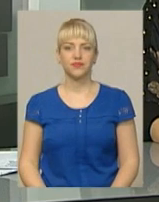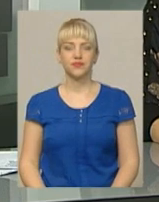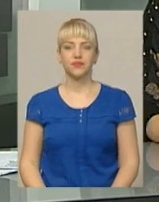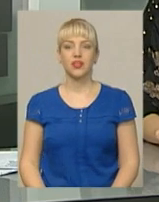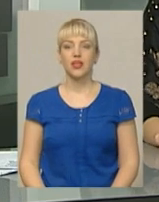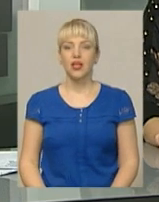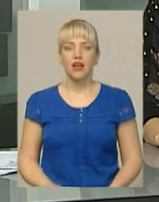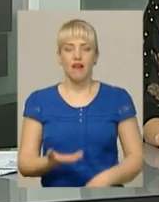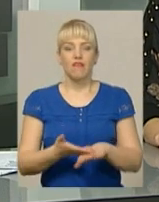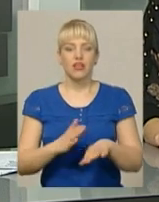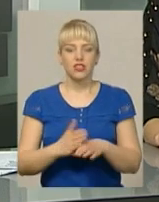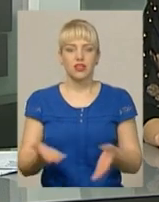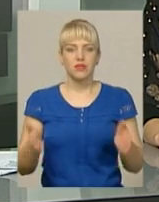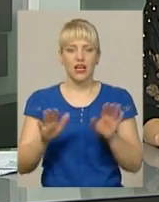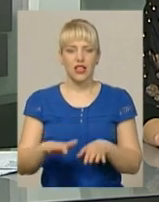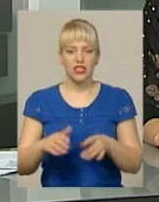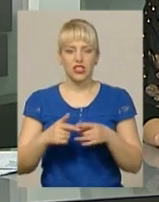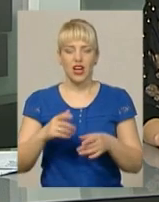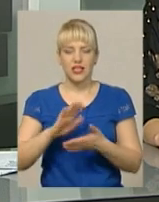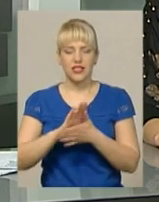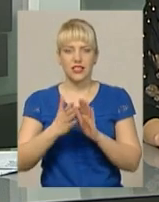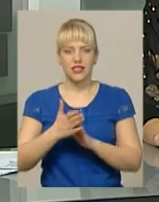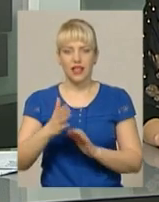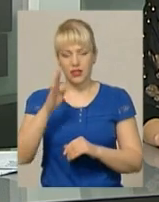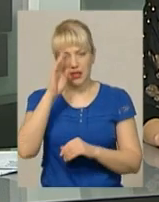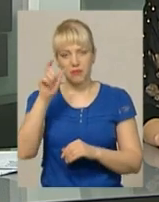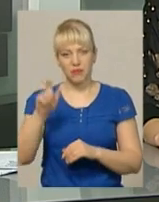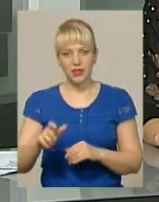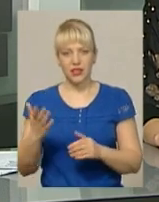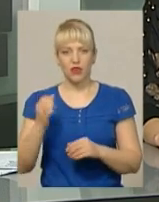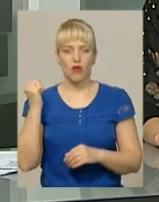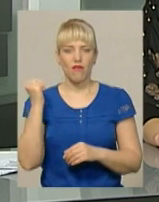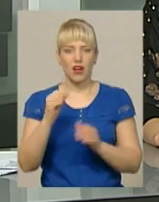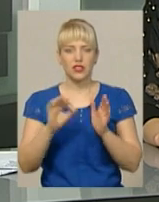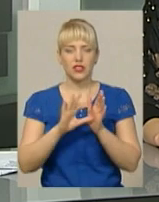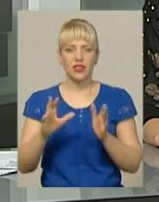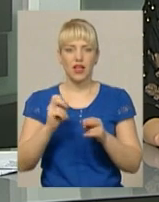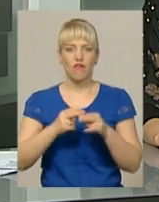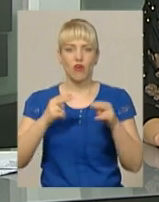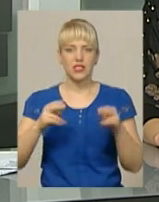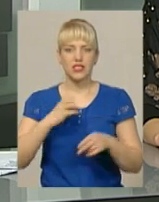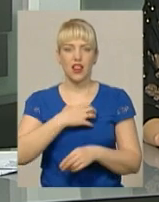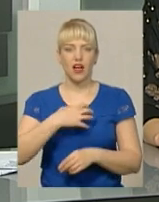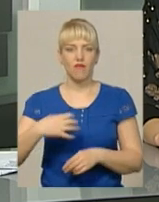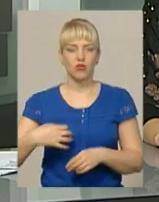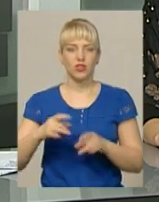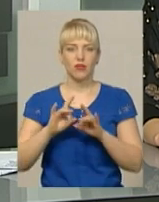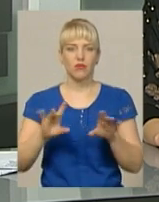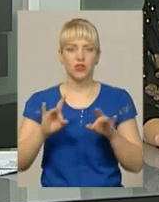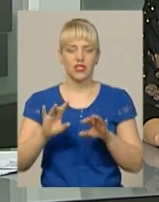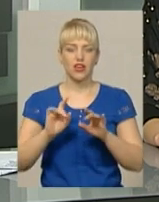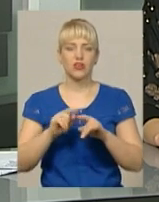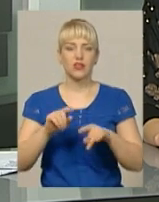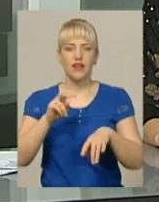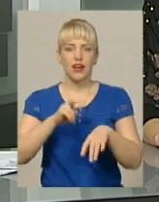Важким залишається стан підлітка, якого уразило струмом на залізничному вокзалі у Славуті. Про це повідомила лікар-комбостіолог опікового